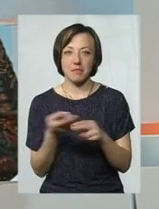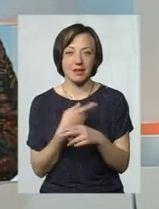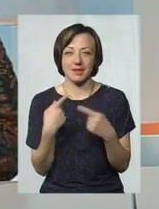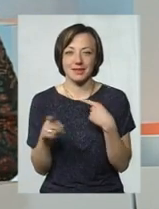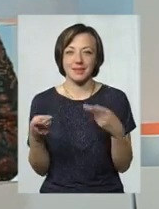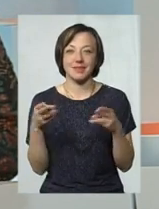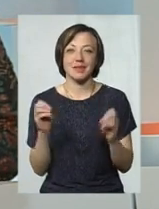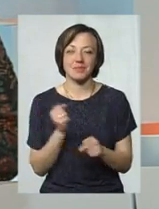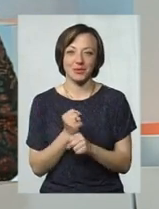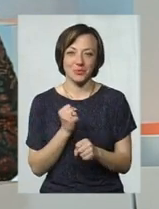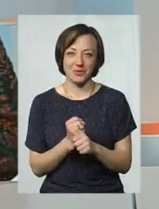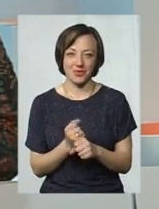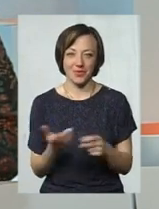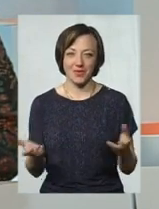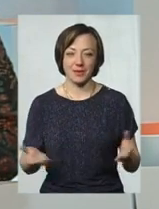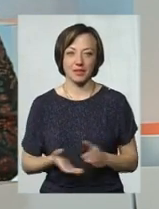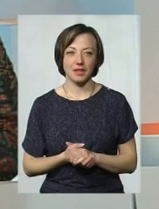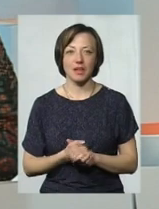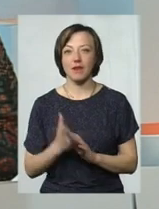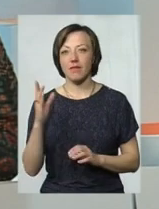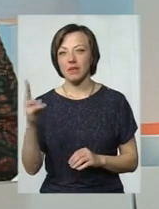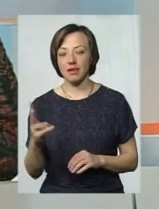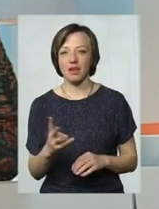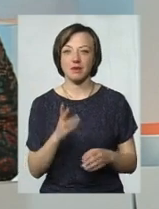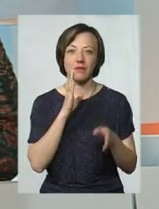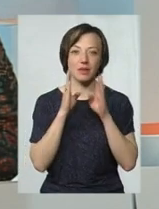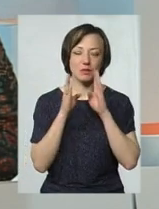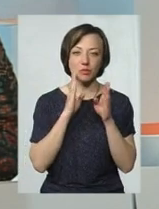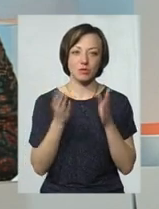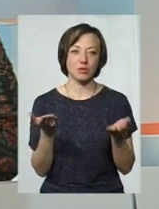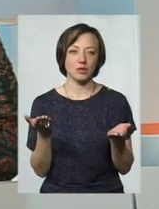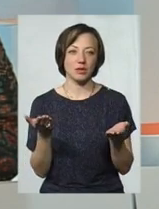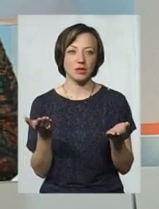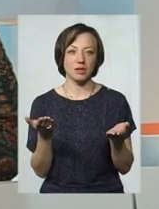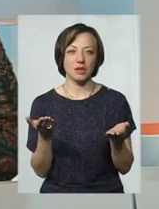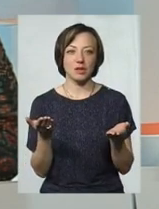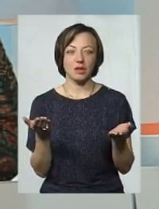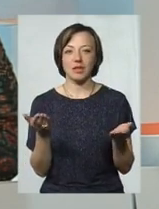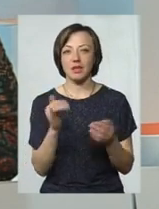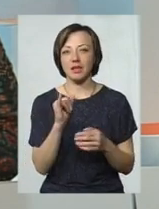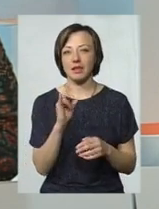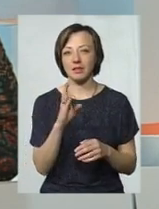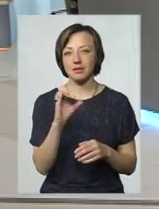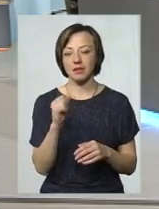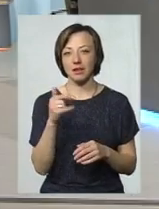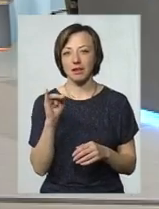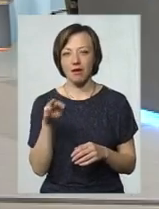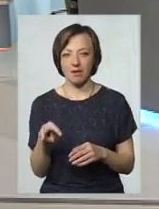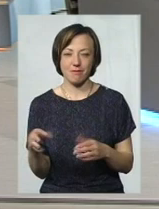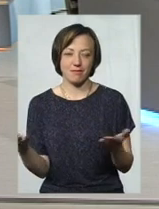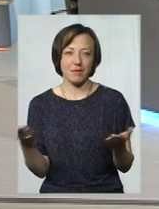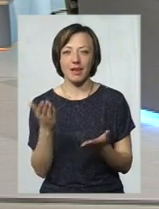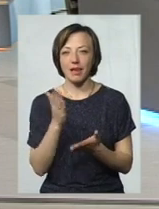працювати. Без різниці, працювати. В Контакті, в Фейсбуці, чи ми беремо якийсь Снапчат, чи ми візьмемо якийсь Інстаграм. Тобто, якщо є